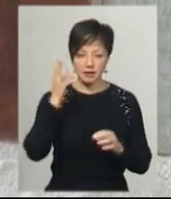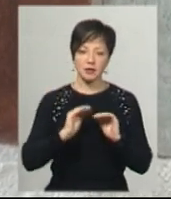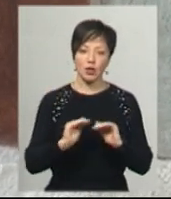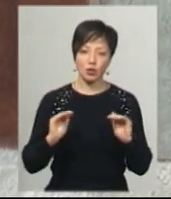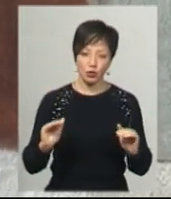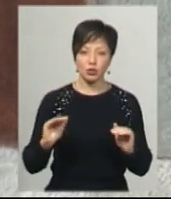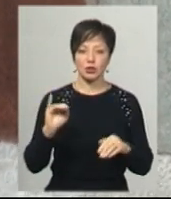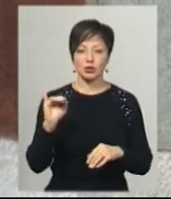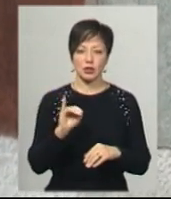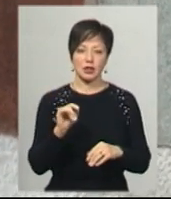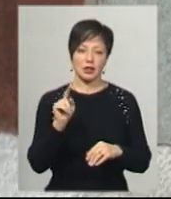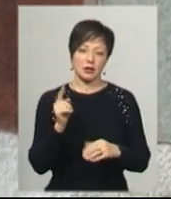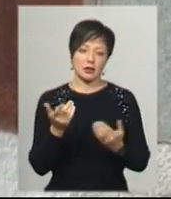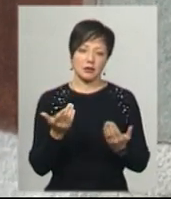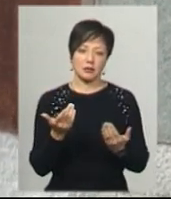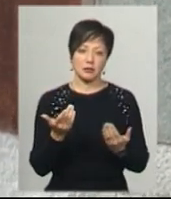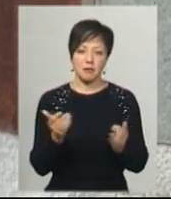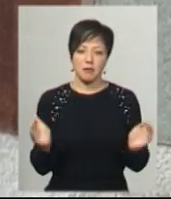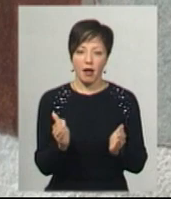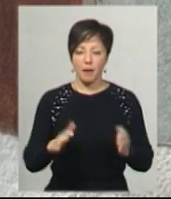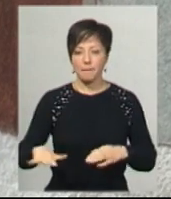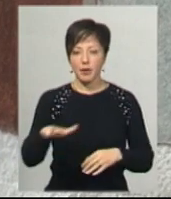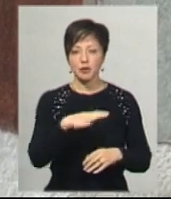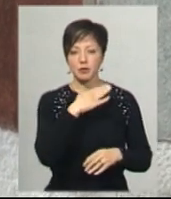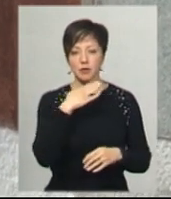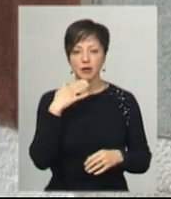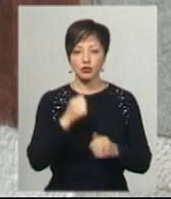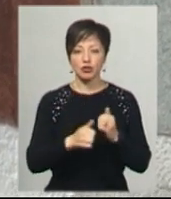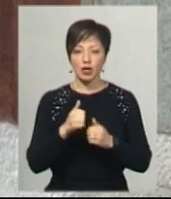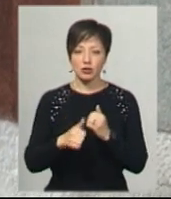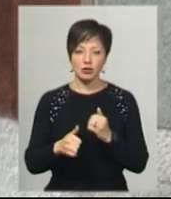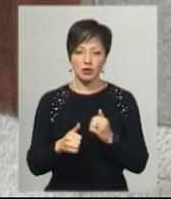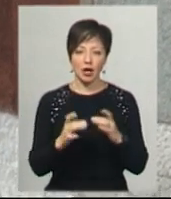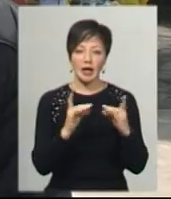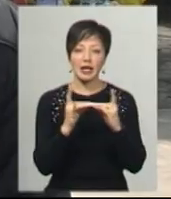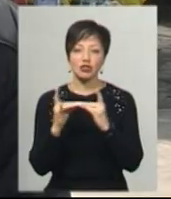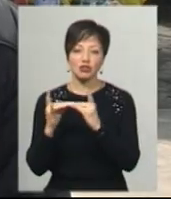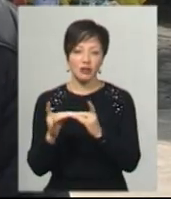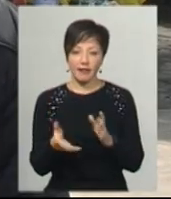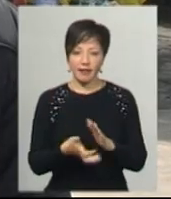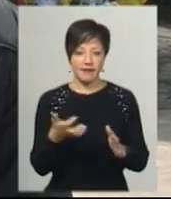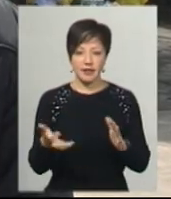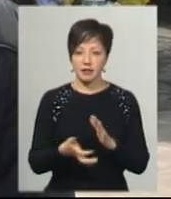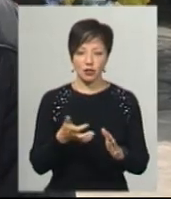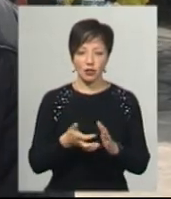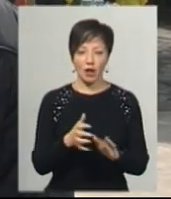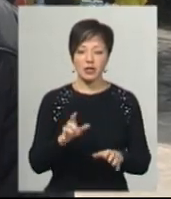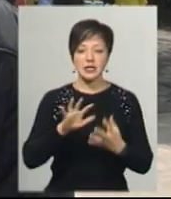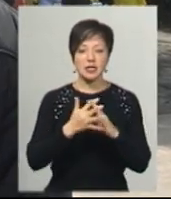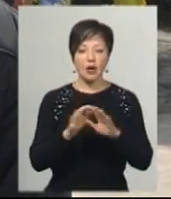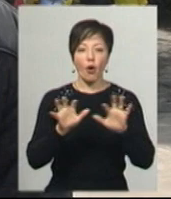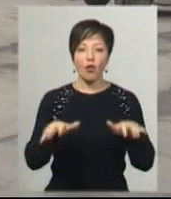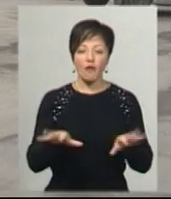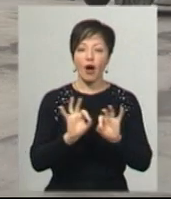садочки, бо то, що мале приміщення, багато, часто навіть ліжечок не вистачало. Сільський голова Давидковець Олександр